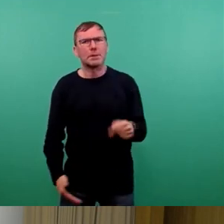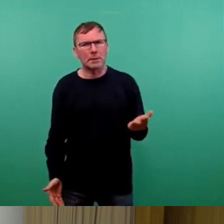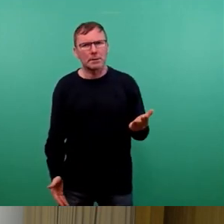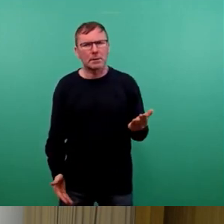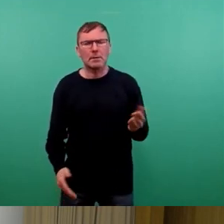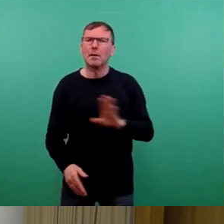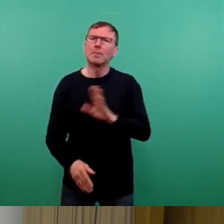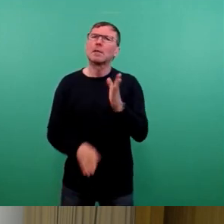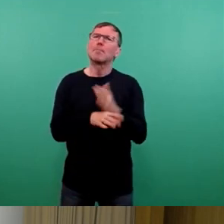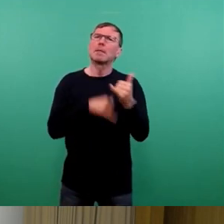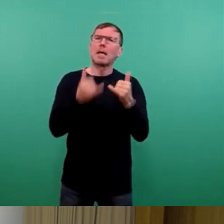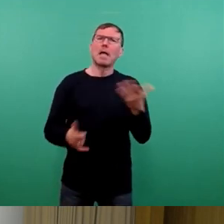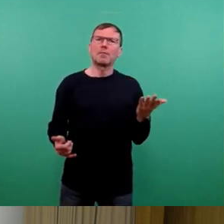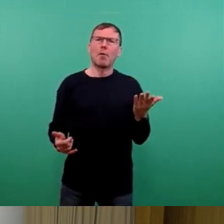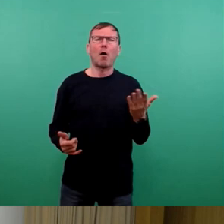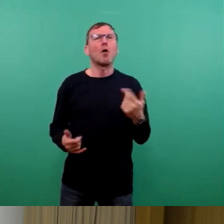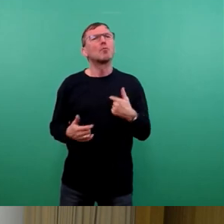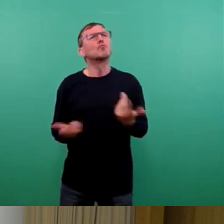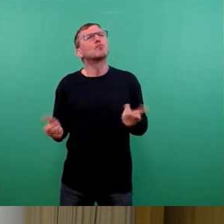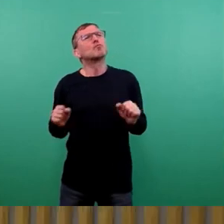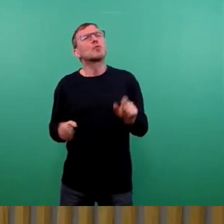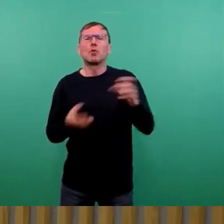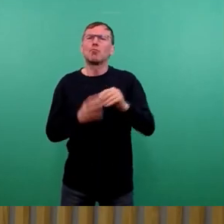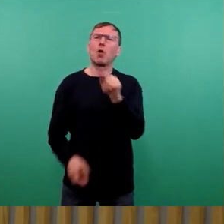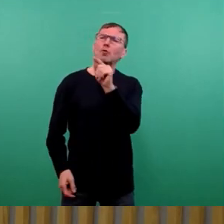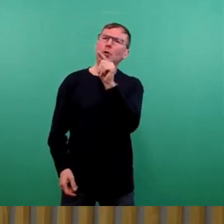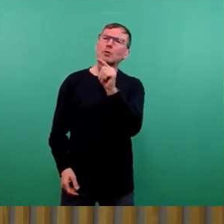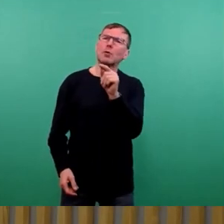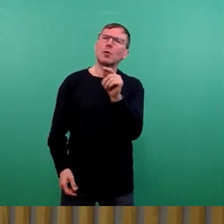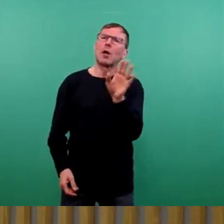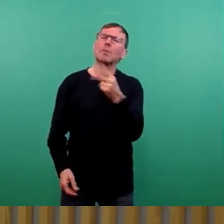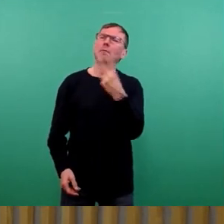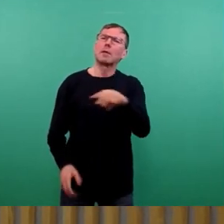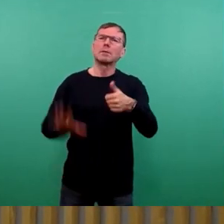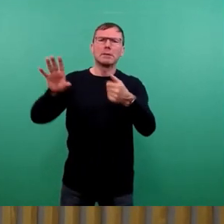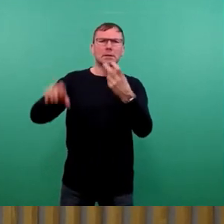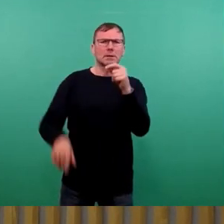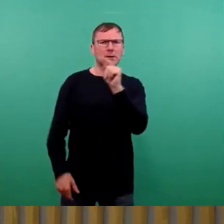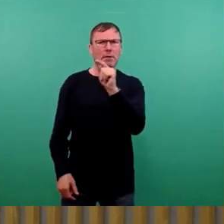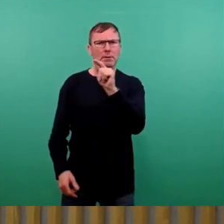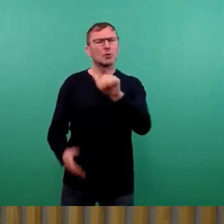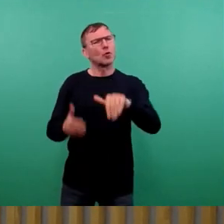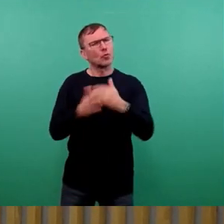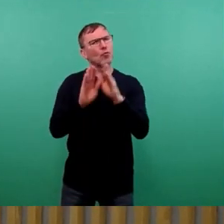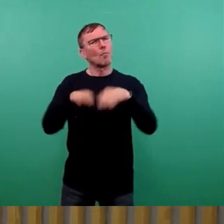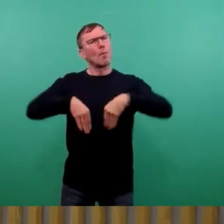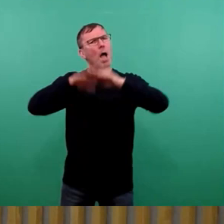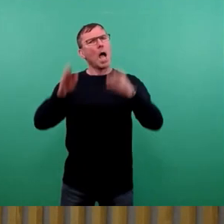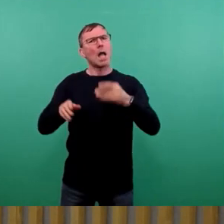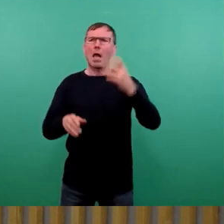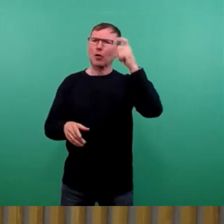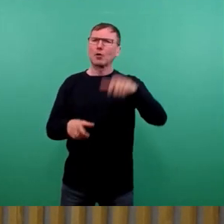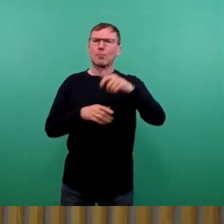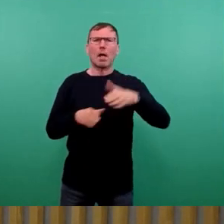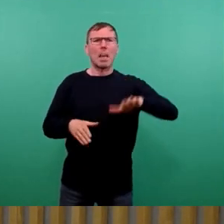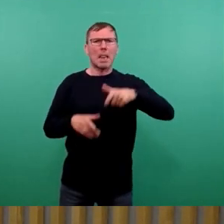Januar konnten wir ja davon ausgehen, dass in Klotscher im Jahr 2026 eine neue Schwimmhalle auf der Königsbrücker Landstraße